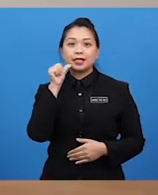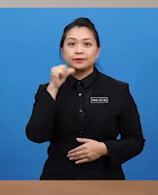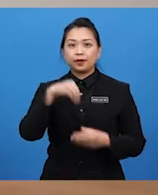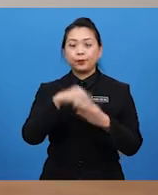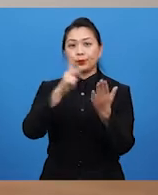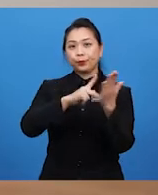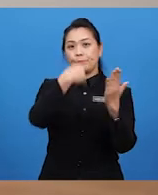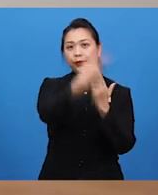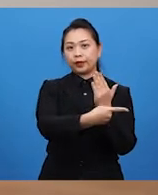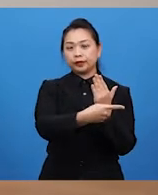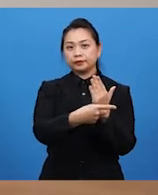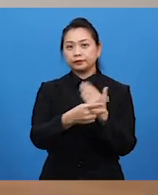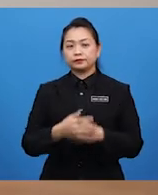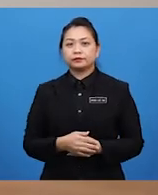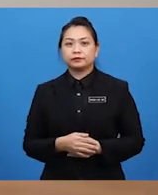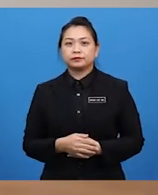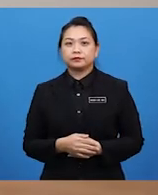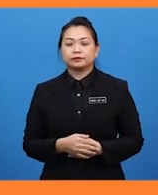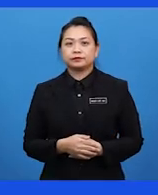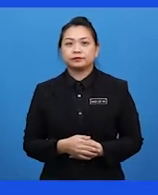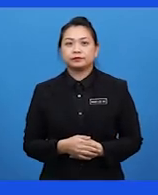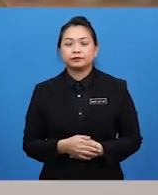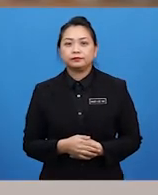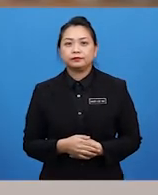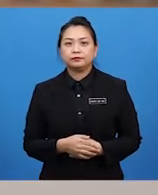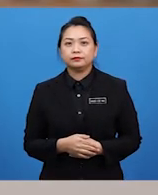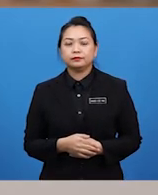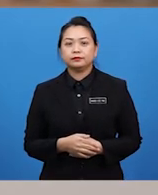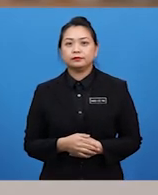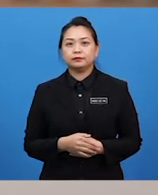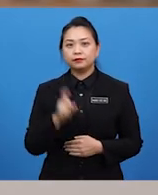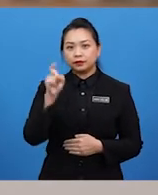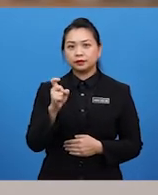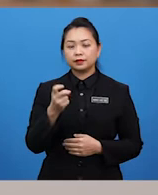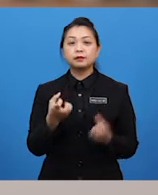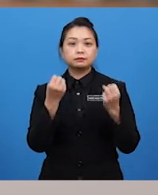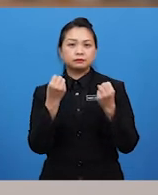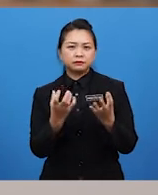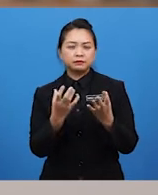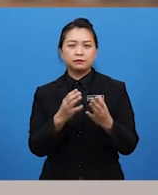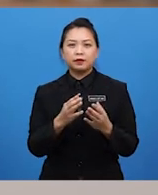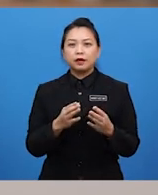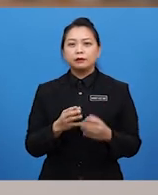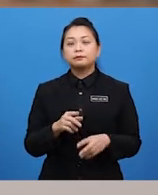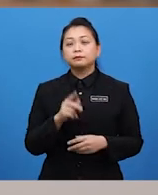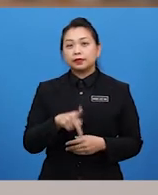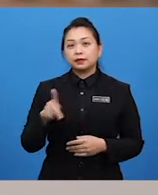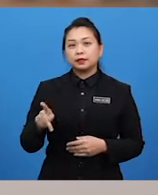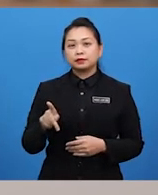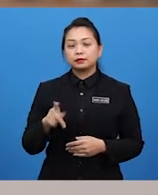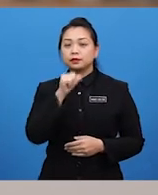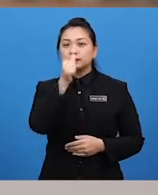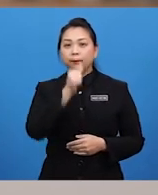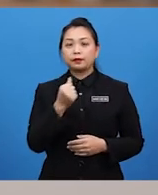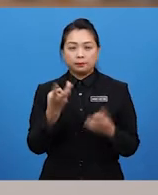program Kambas SV. Baik, mesti ramai pelajar-pelajar di luar sana yang tidak sabar dan